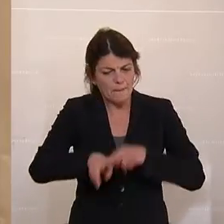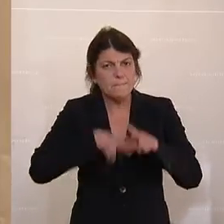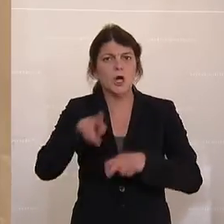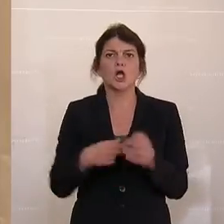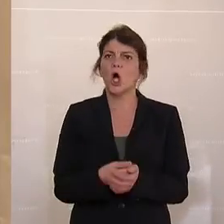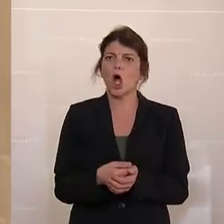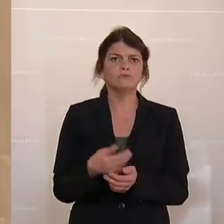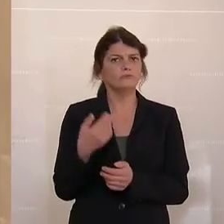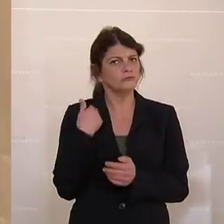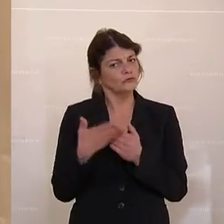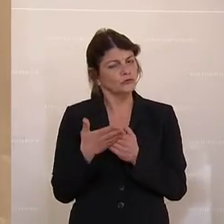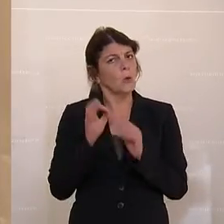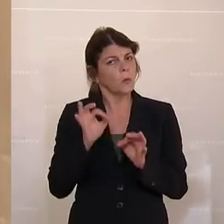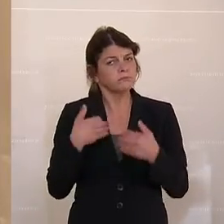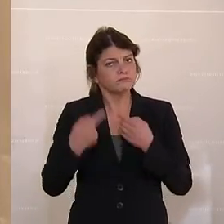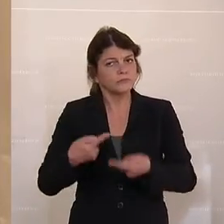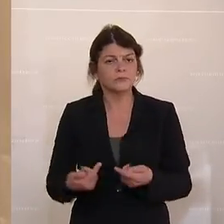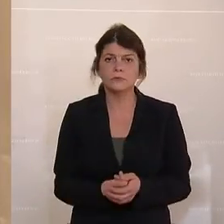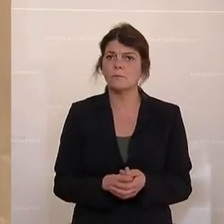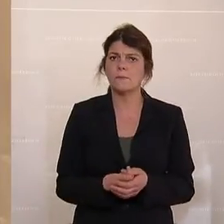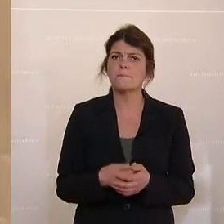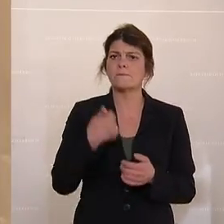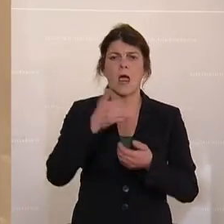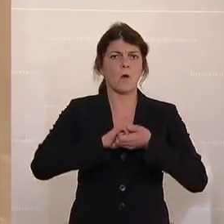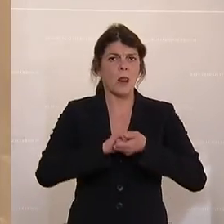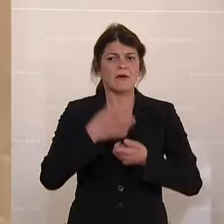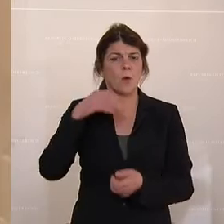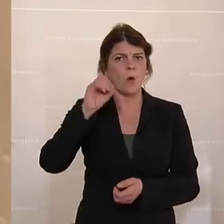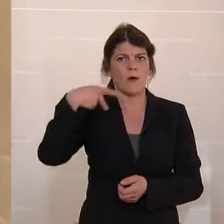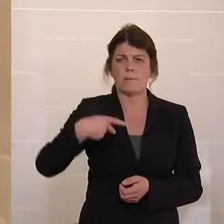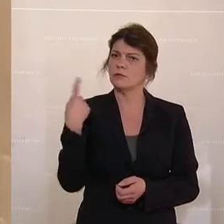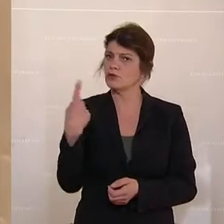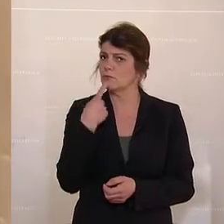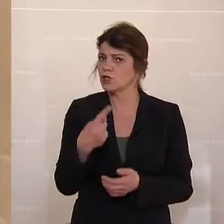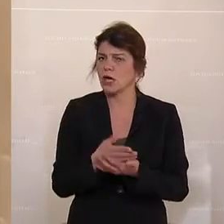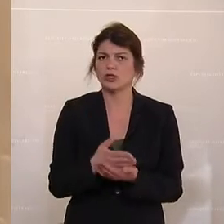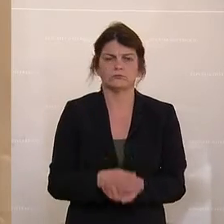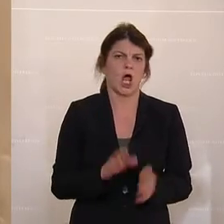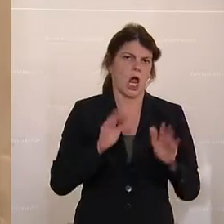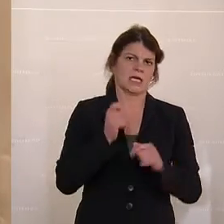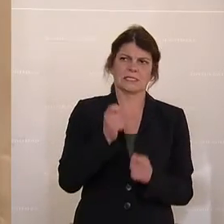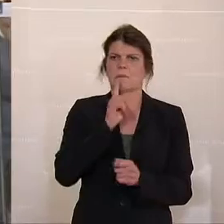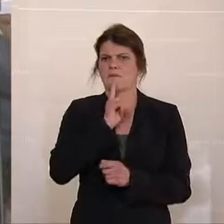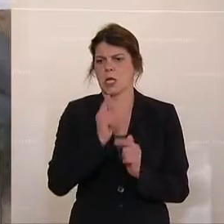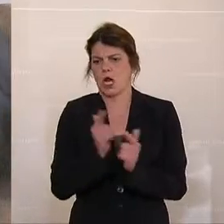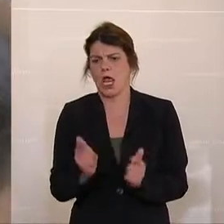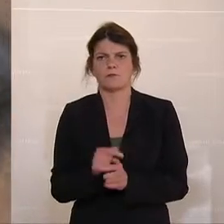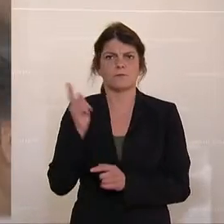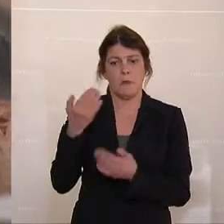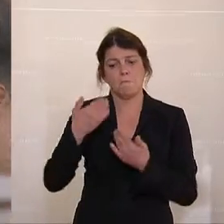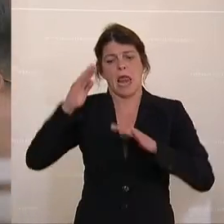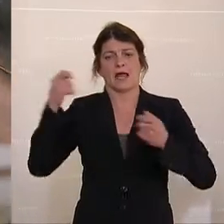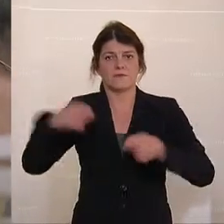gar nicht so weit weg sind, dass wir, ein Kollege der ÖVP hat gemeint, es gibt ganz wenige Länder, die mehr